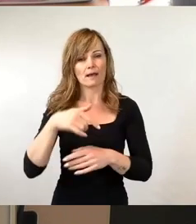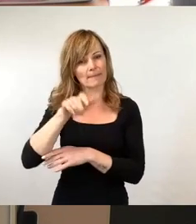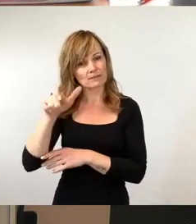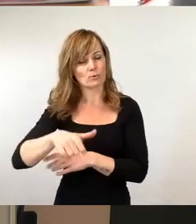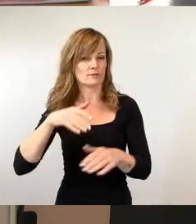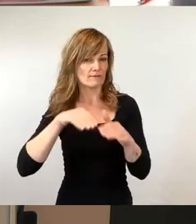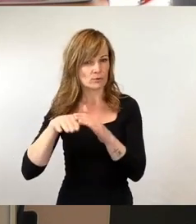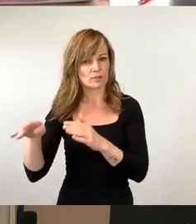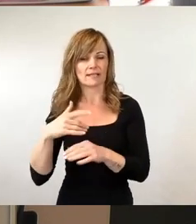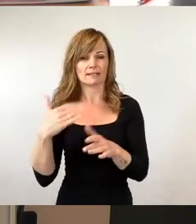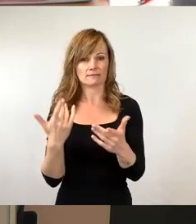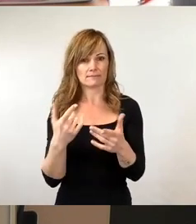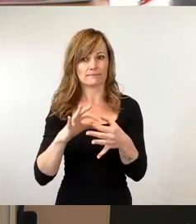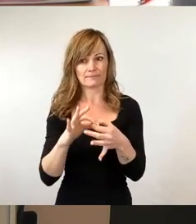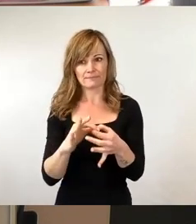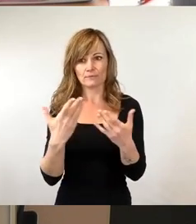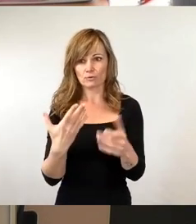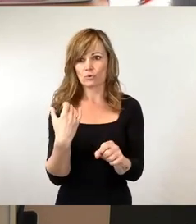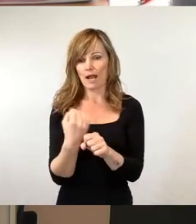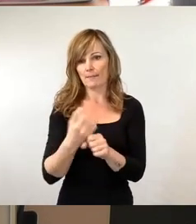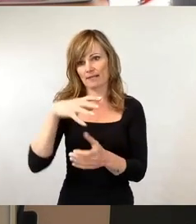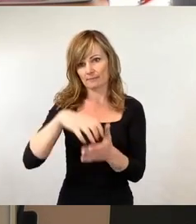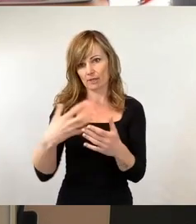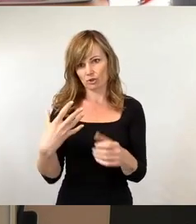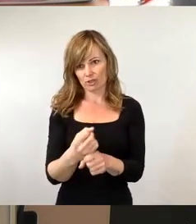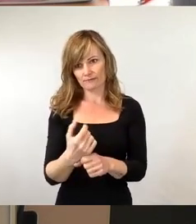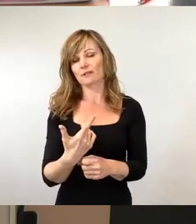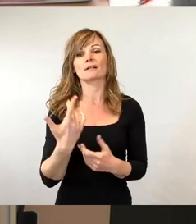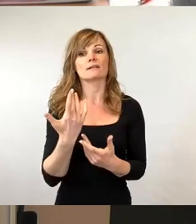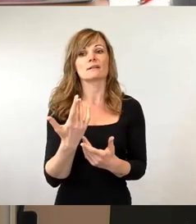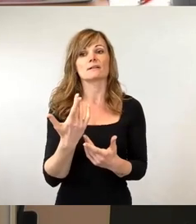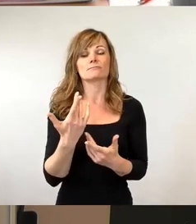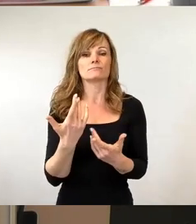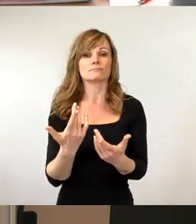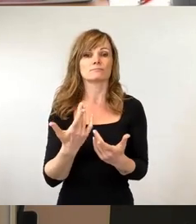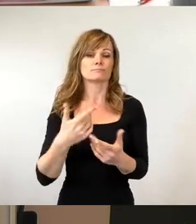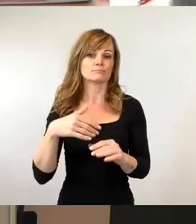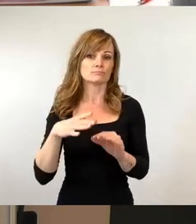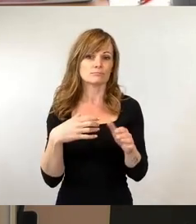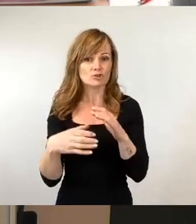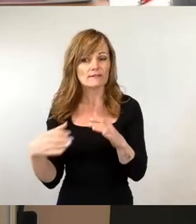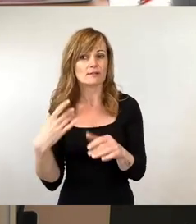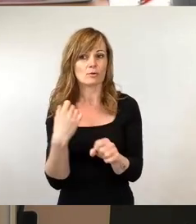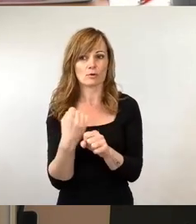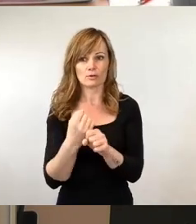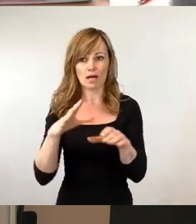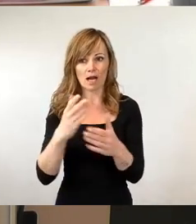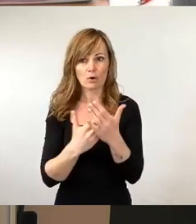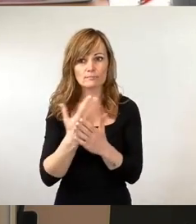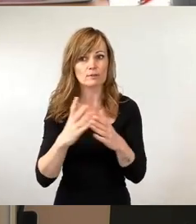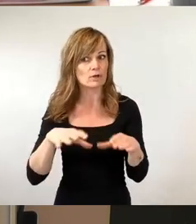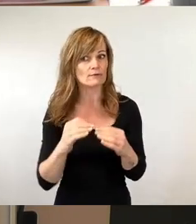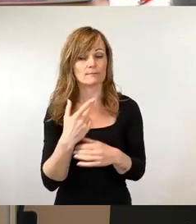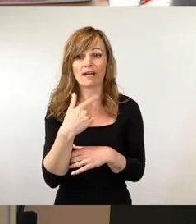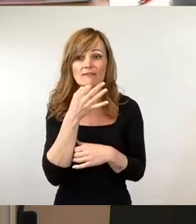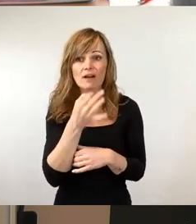in den Arbeitsmarkt zu kommen, Beschäftigung und Ausbildung aufzunehmen. Jetzt können wir mal sagen oder fragen, ist alles gut? Nee,